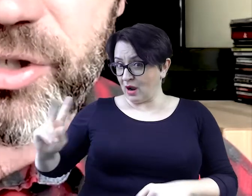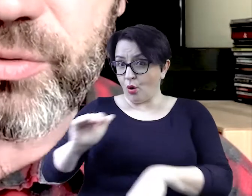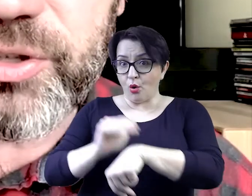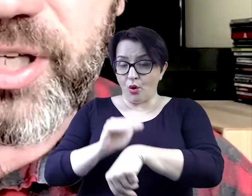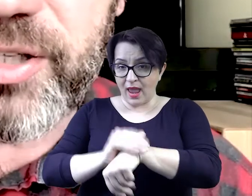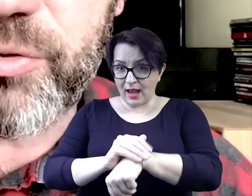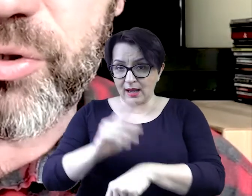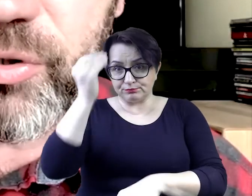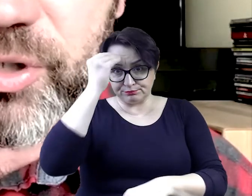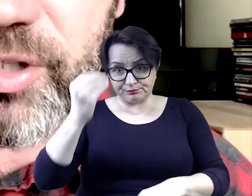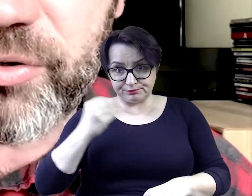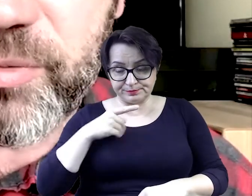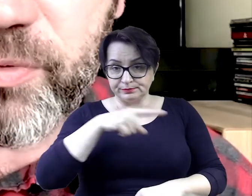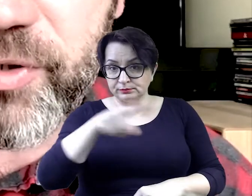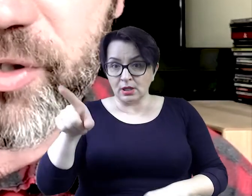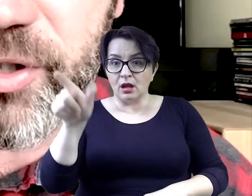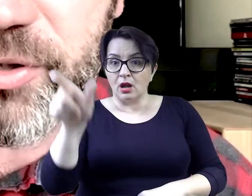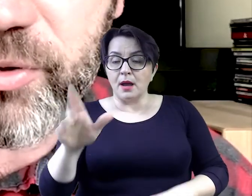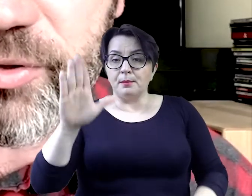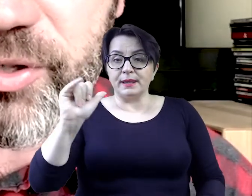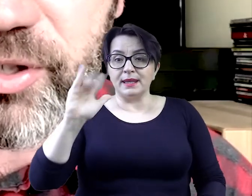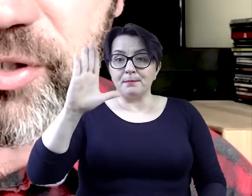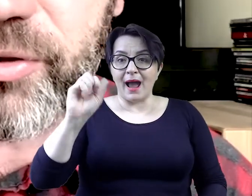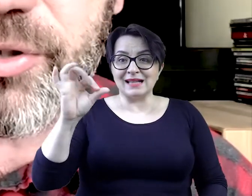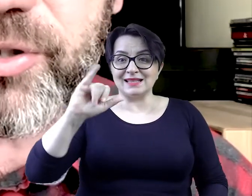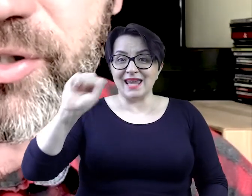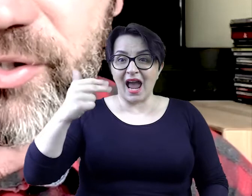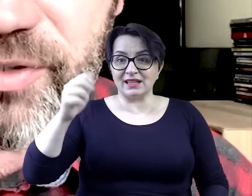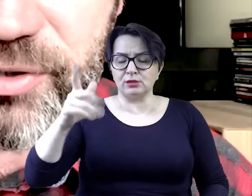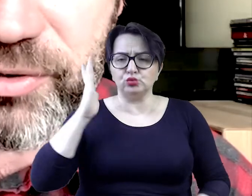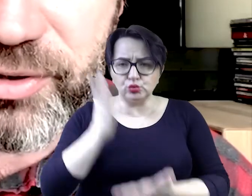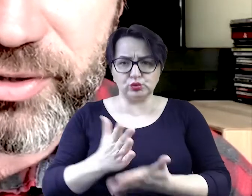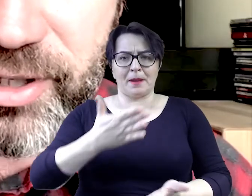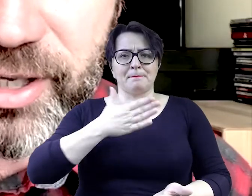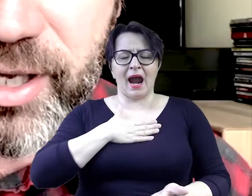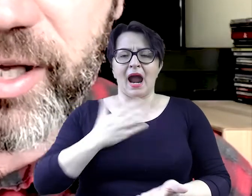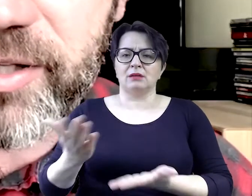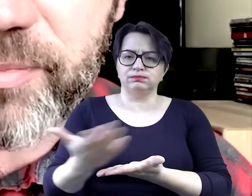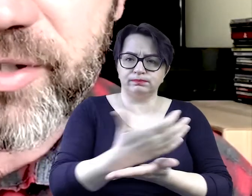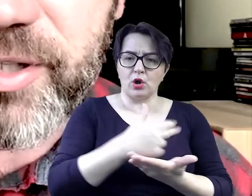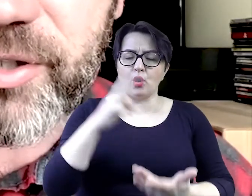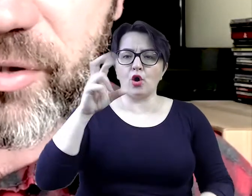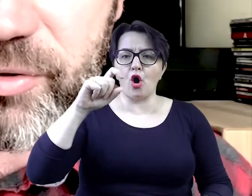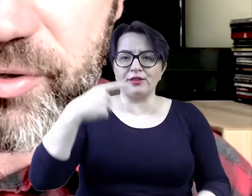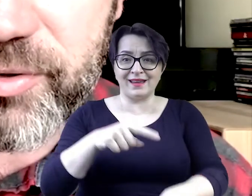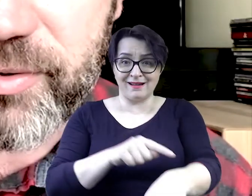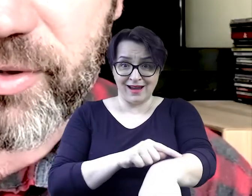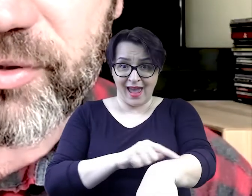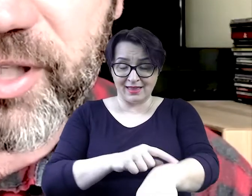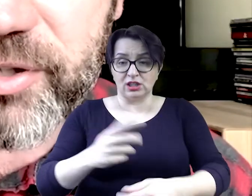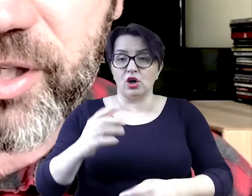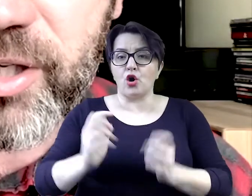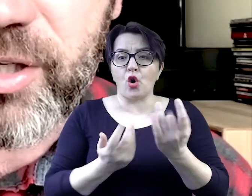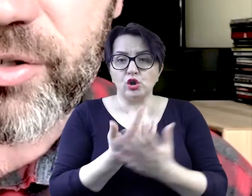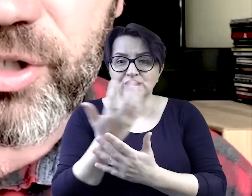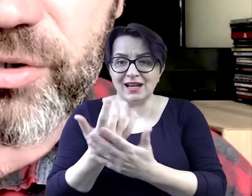Że uzyskali już kody genotypów Interesujących ich roślin i zwierząt A ich misja się kończy Co